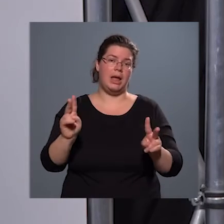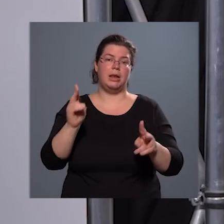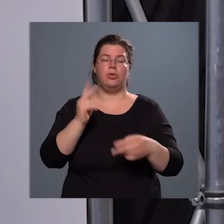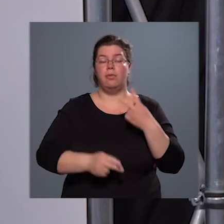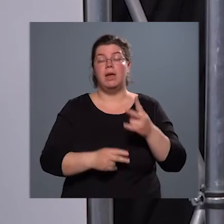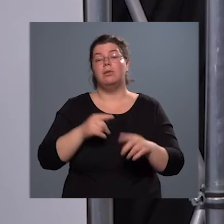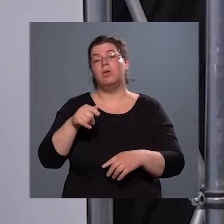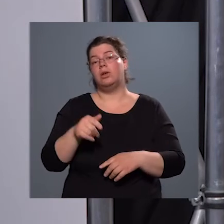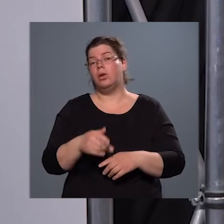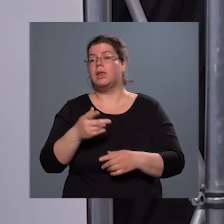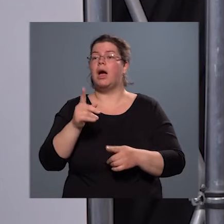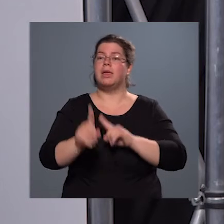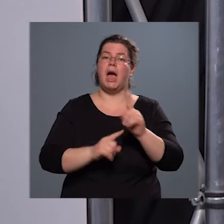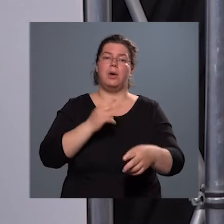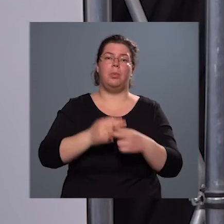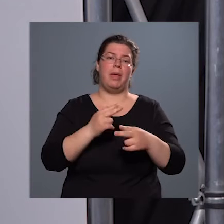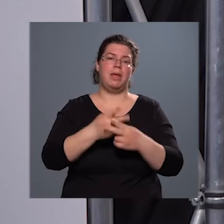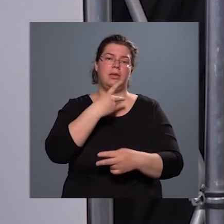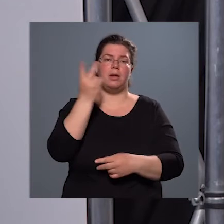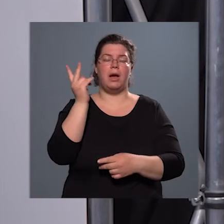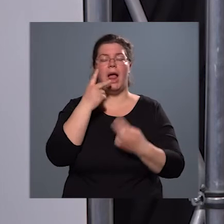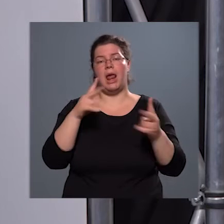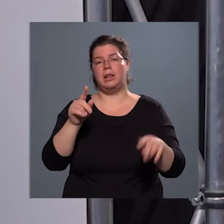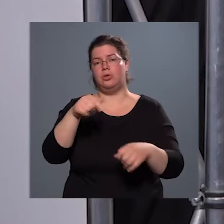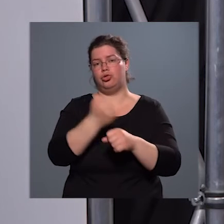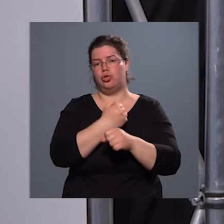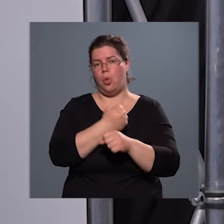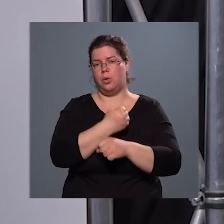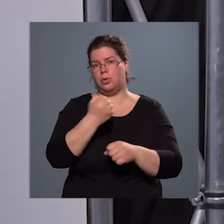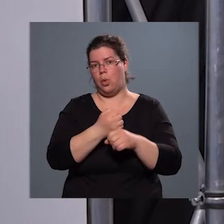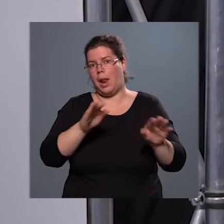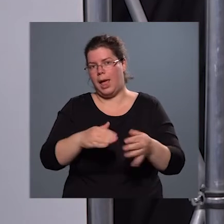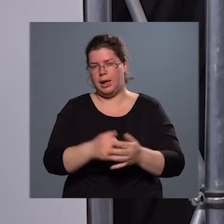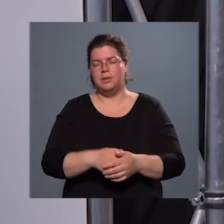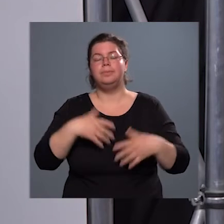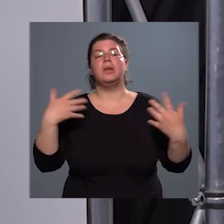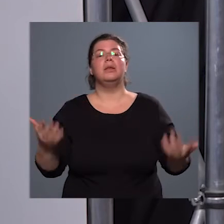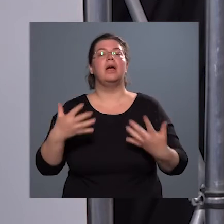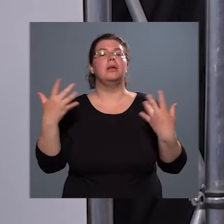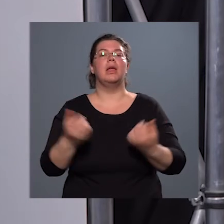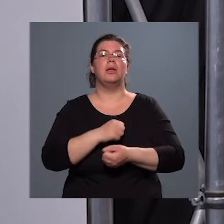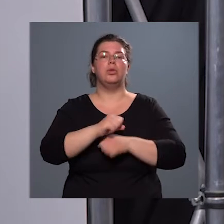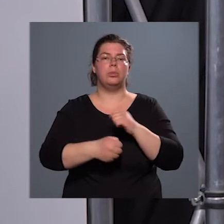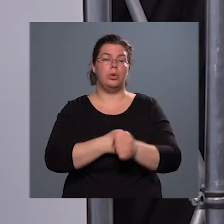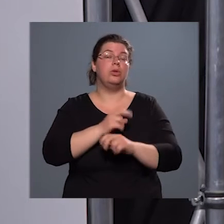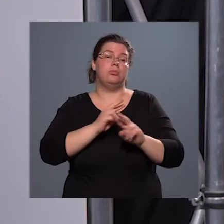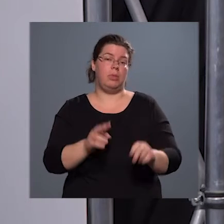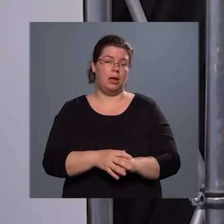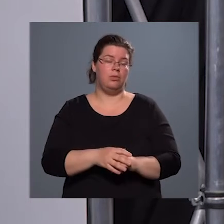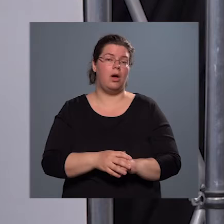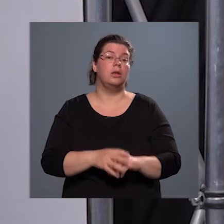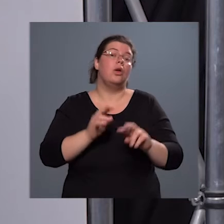közte a járó beteg szakellátáson dolgozó kollégák. Tehát az együttműködés az megvan,